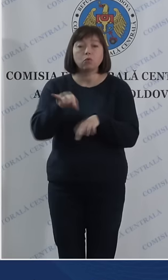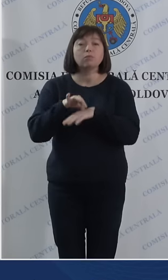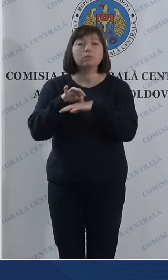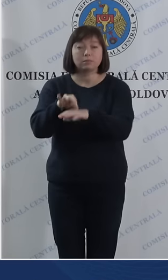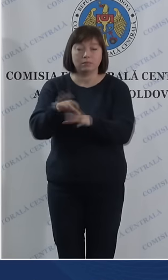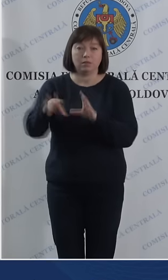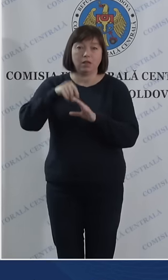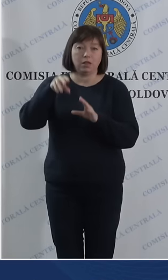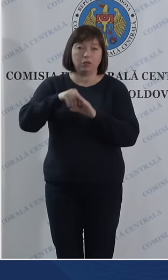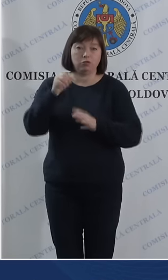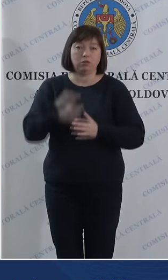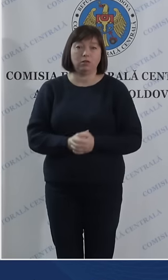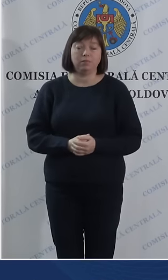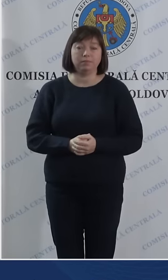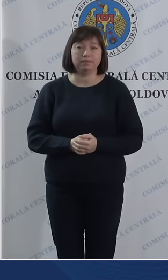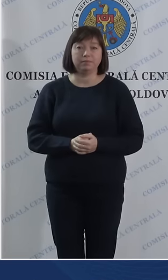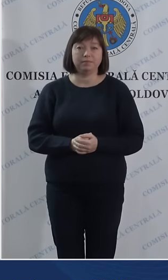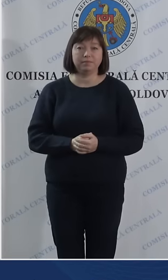alegerilor.